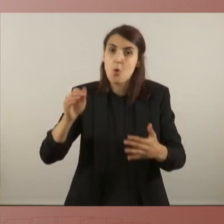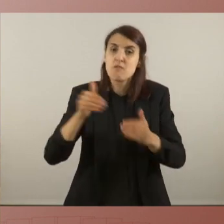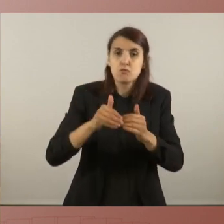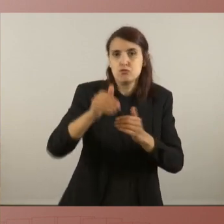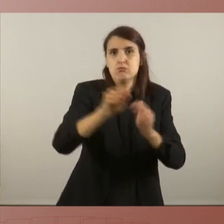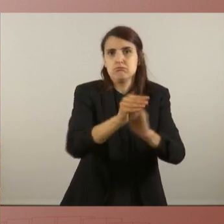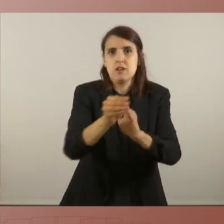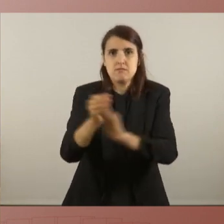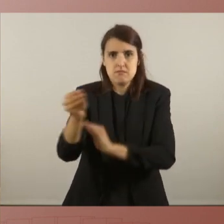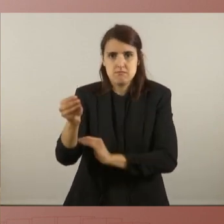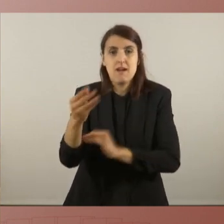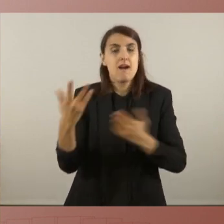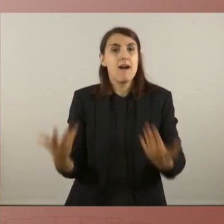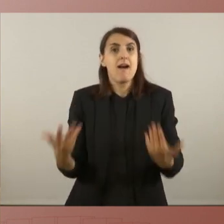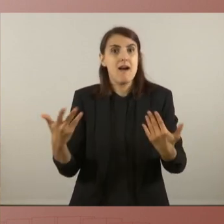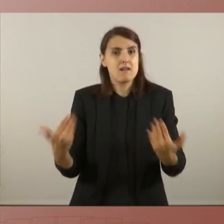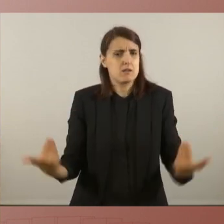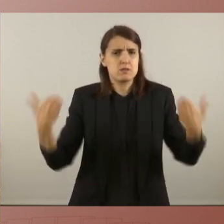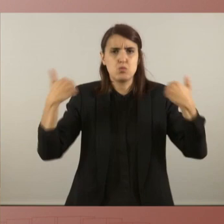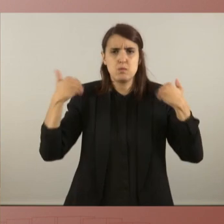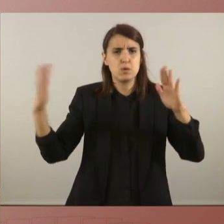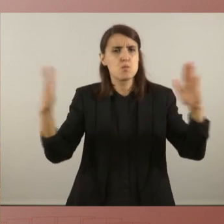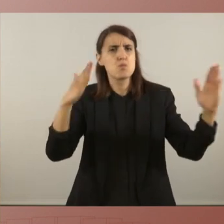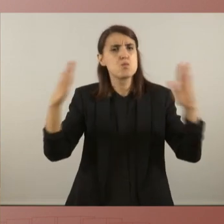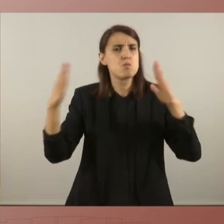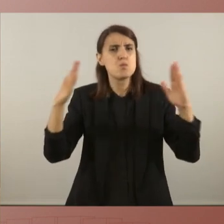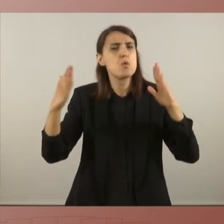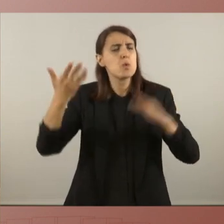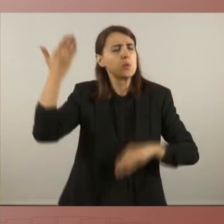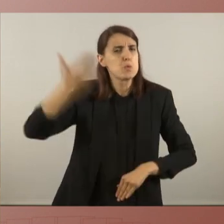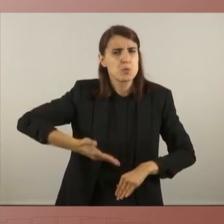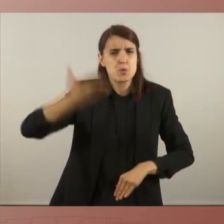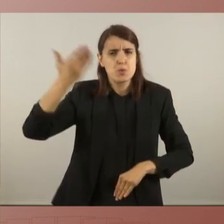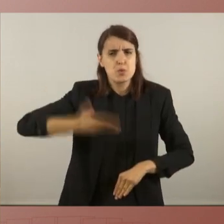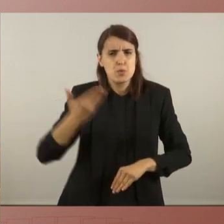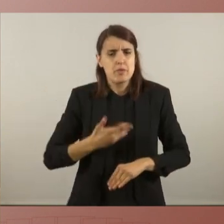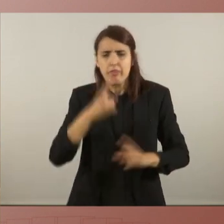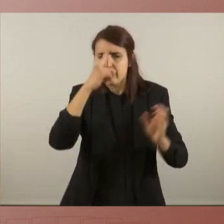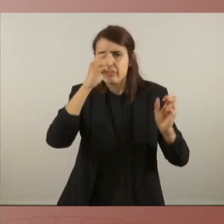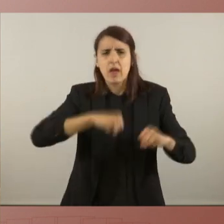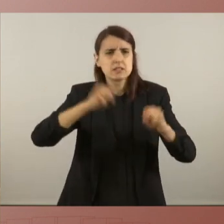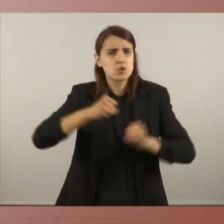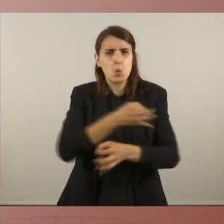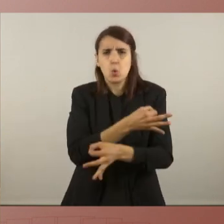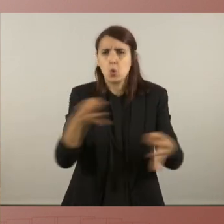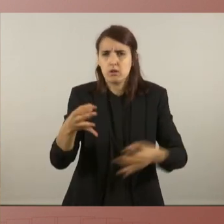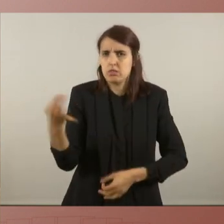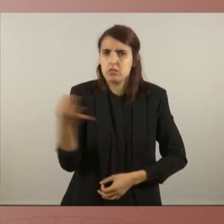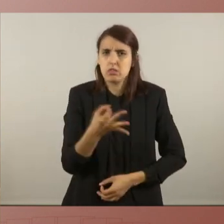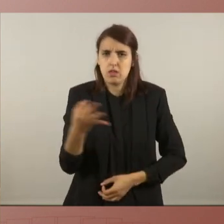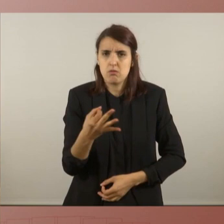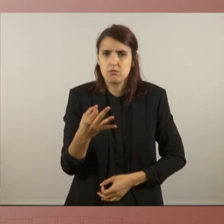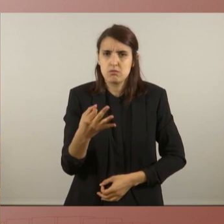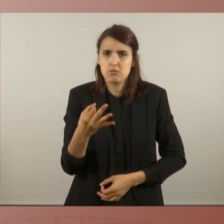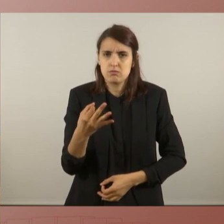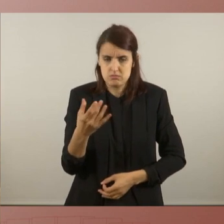responsabilitat en un moment crític i cal prendre les decisions encertades. No cal repetir les velles fórmules del passat que